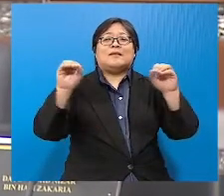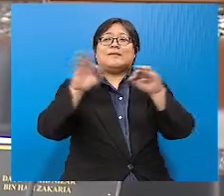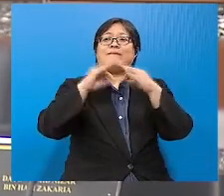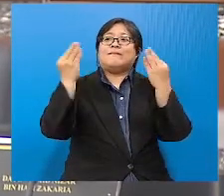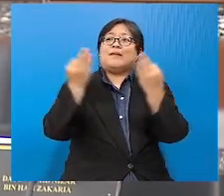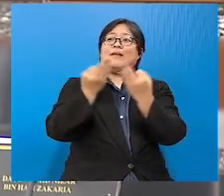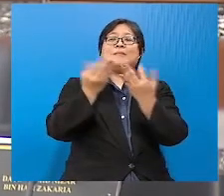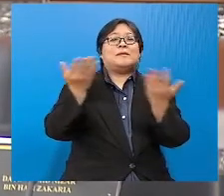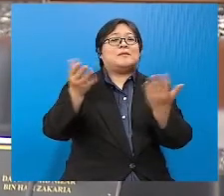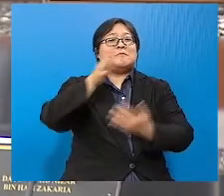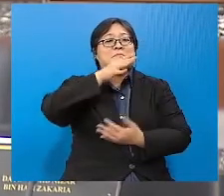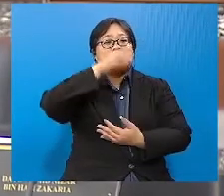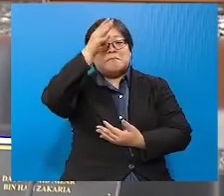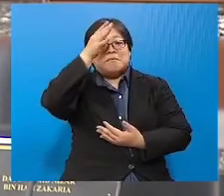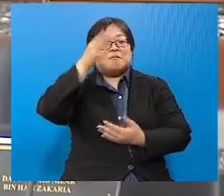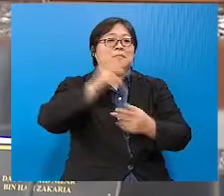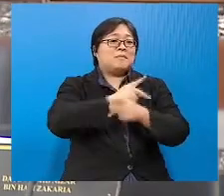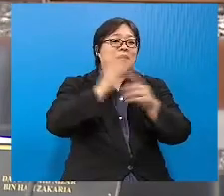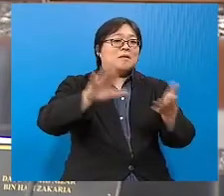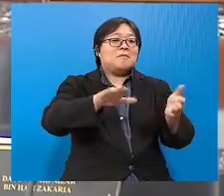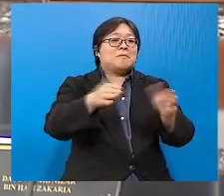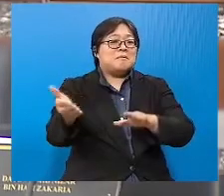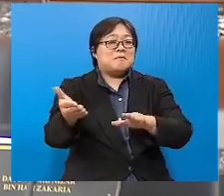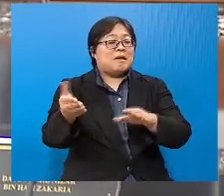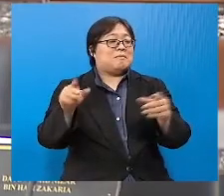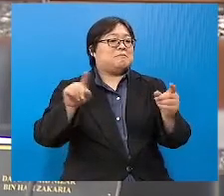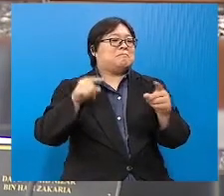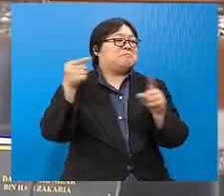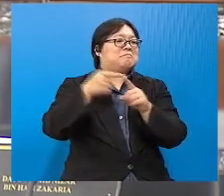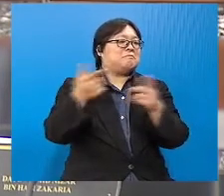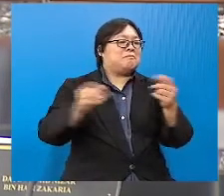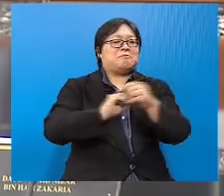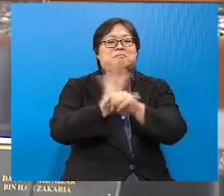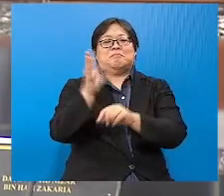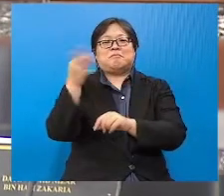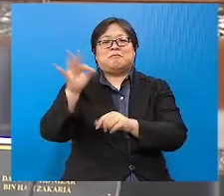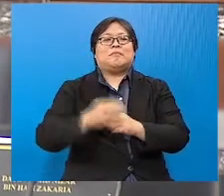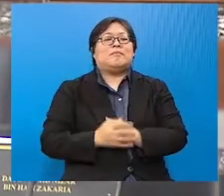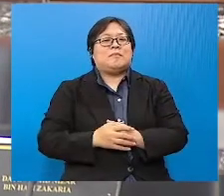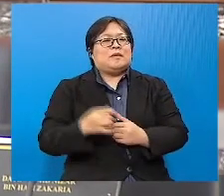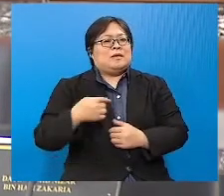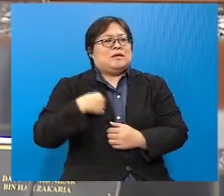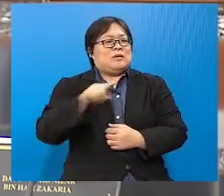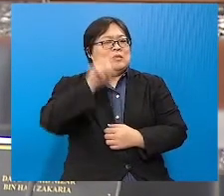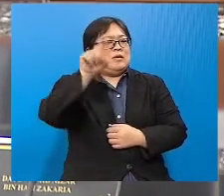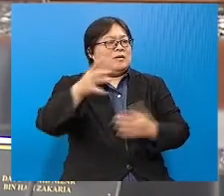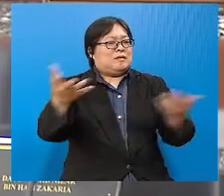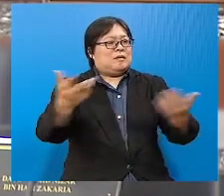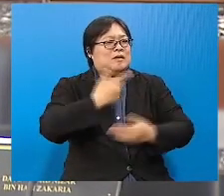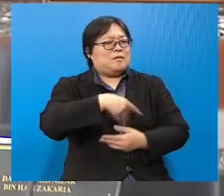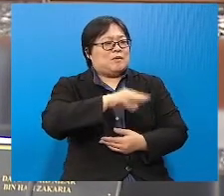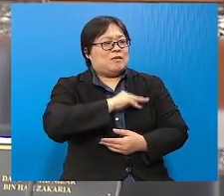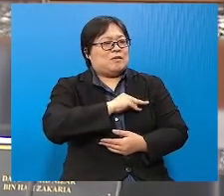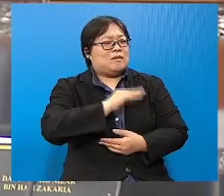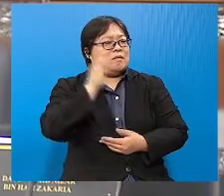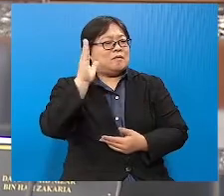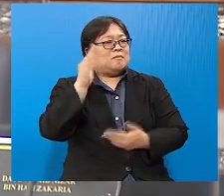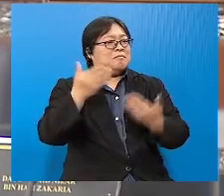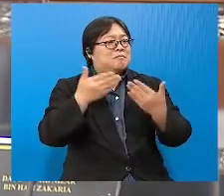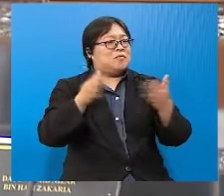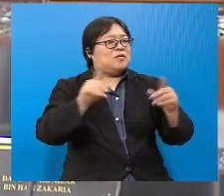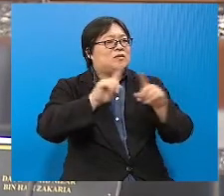disebabkan oleh virus COVID-19. Soalan saya, apakah Kementerian akan turut membuka